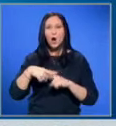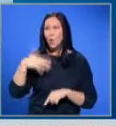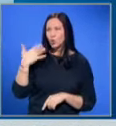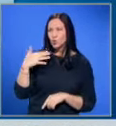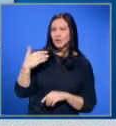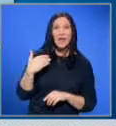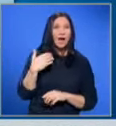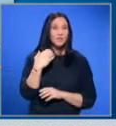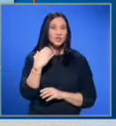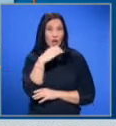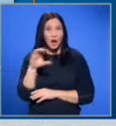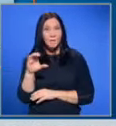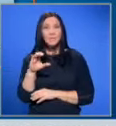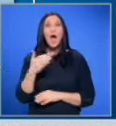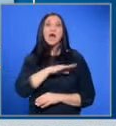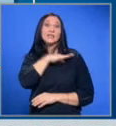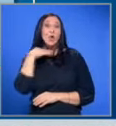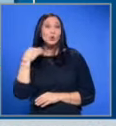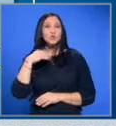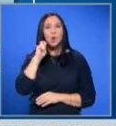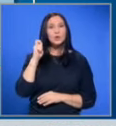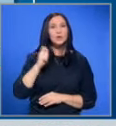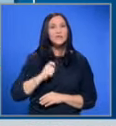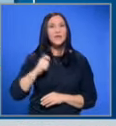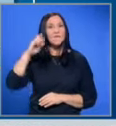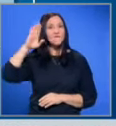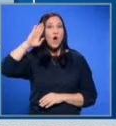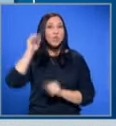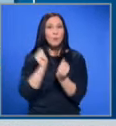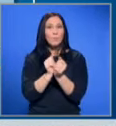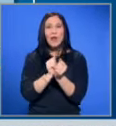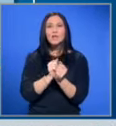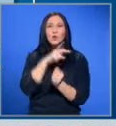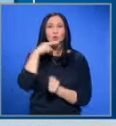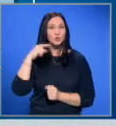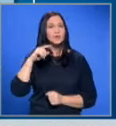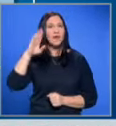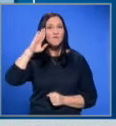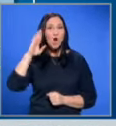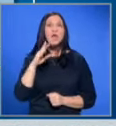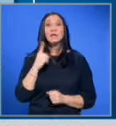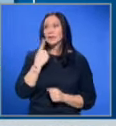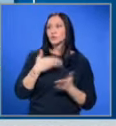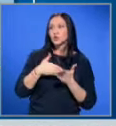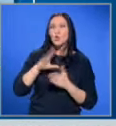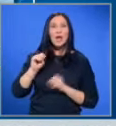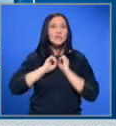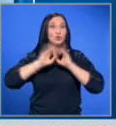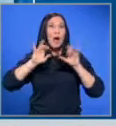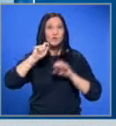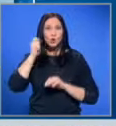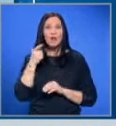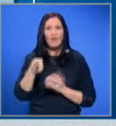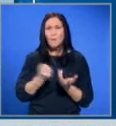Ужасяващо видео на екзекуция на украински военнопленник от руските сили. Само защото е казал Слава на Украина. Това е поредното